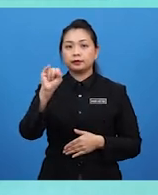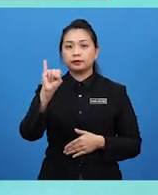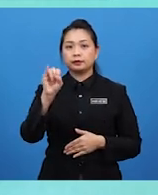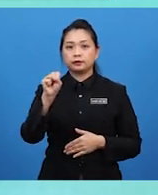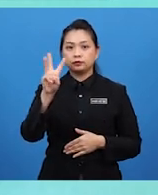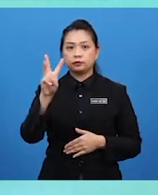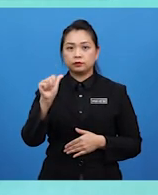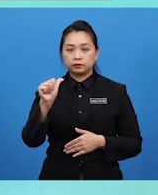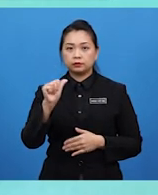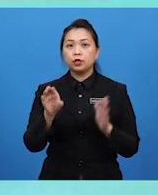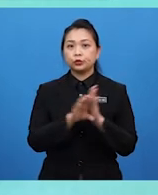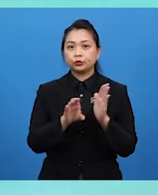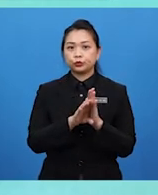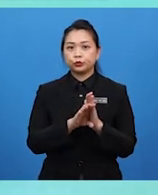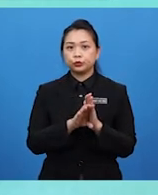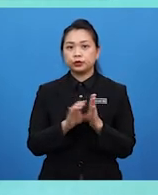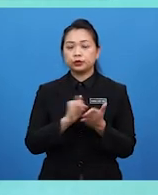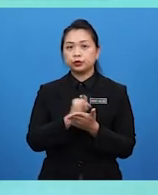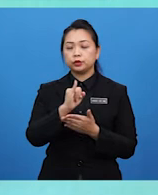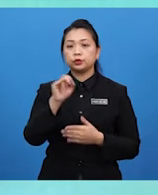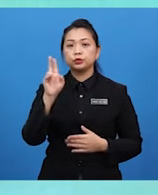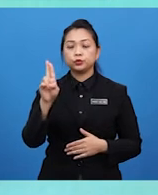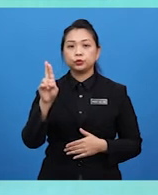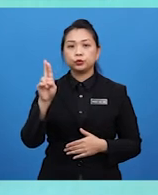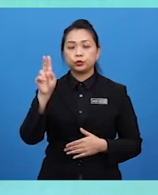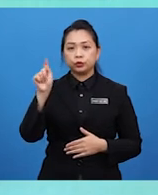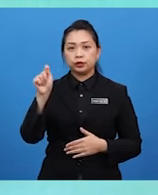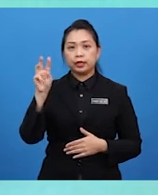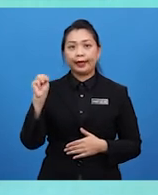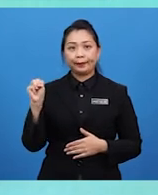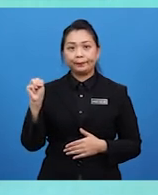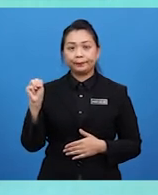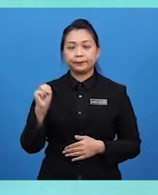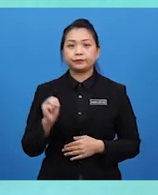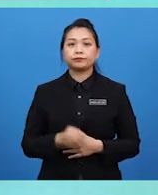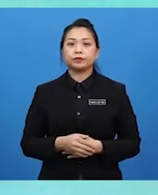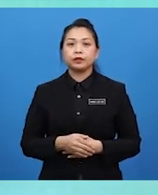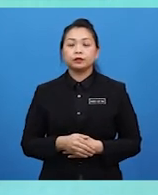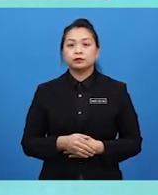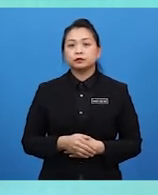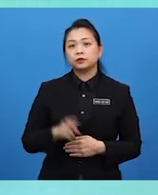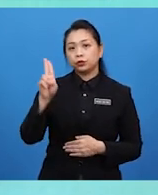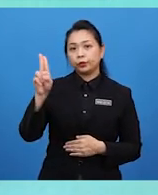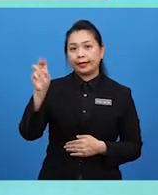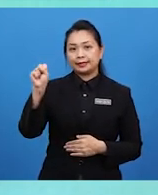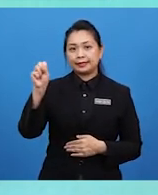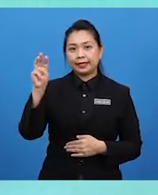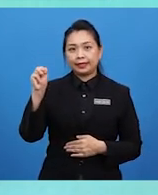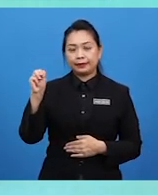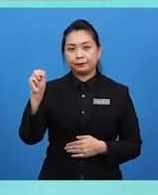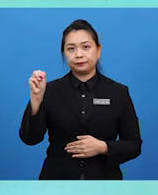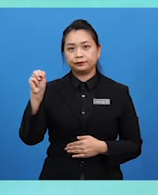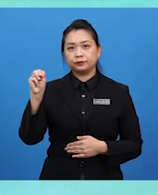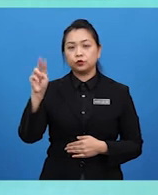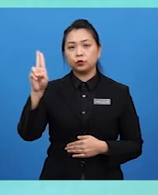Contohnya apa, Cikgu Contohnya ialah institusi seperti teknologi, Universiti Teknologi Mara, Universiti